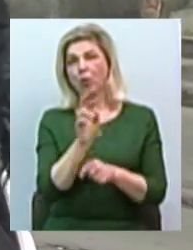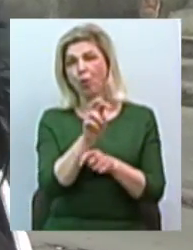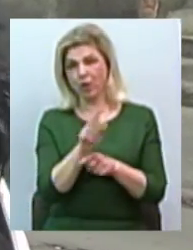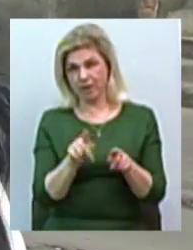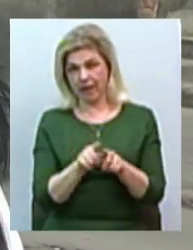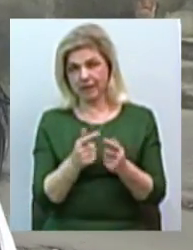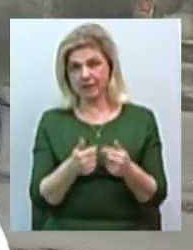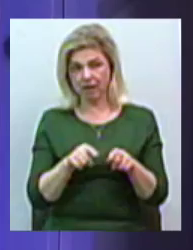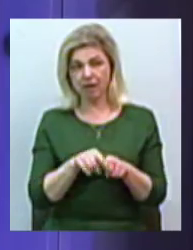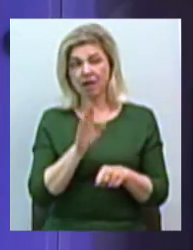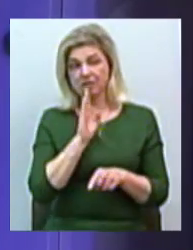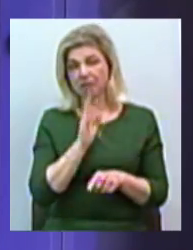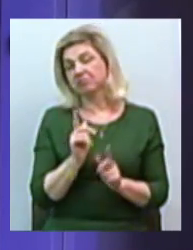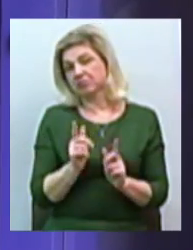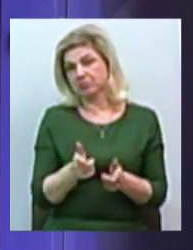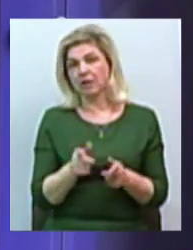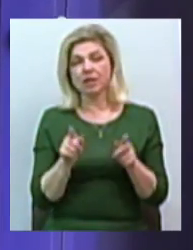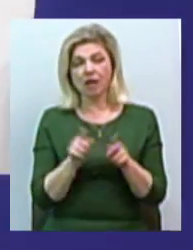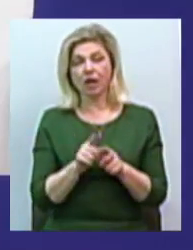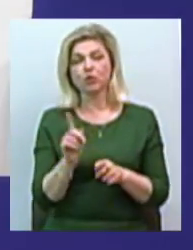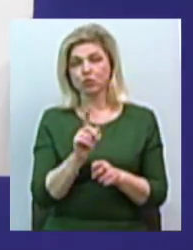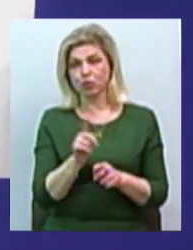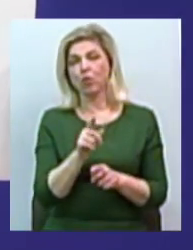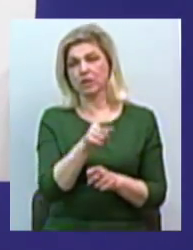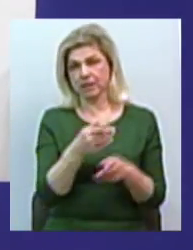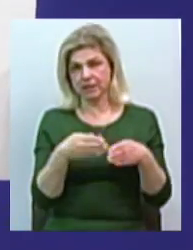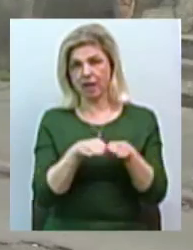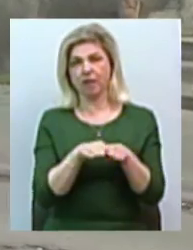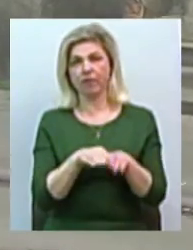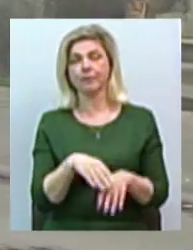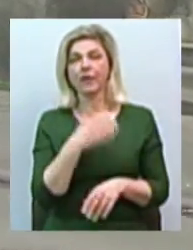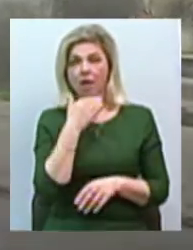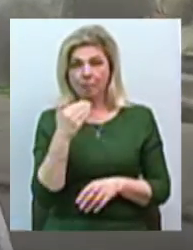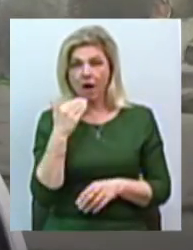Жінка говорить, вона позитивно ставиться до того, що їх закривають. Достатньо сімей,